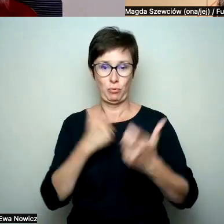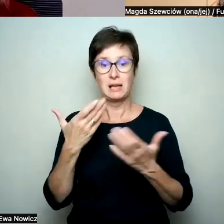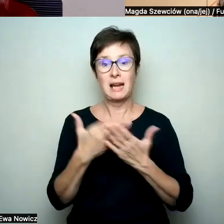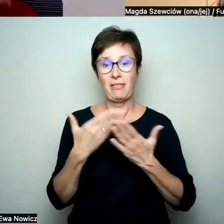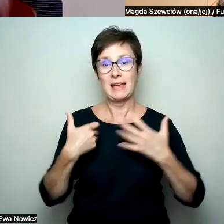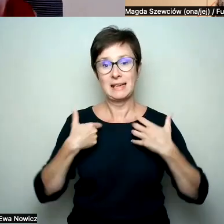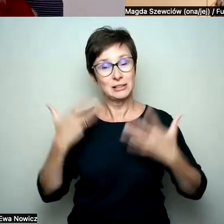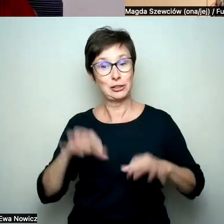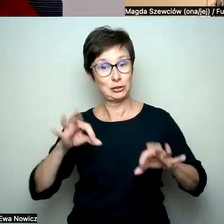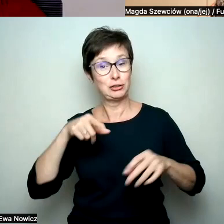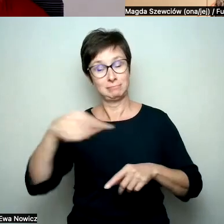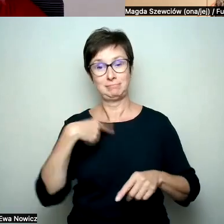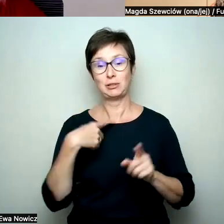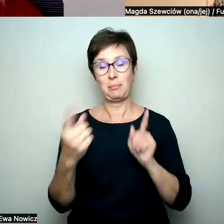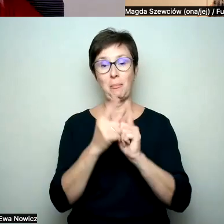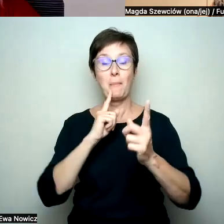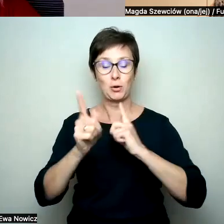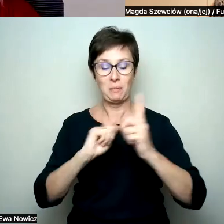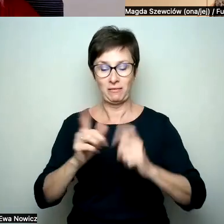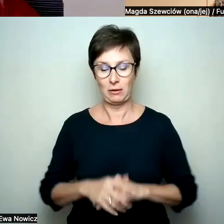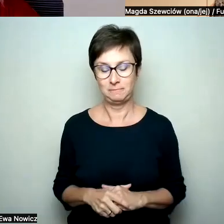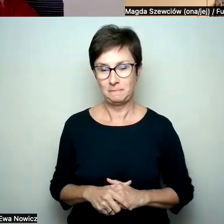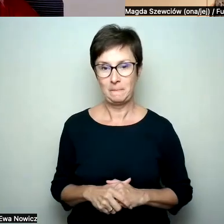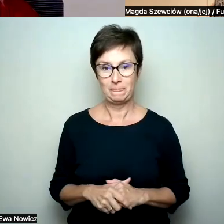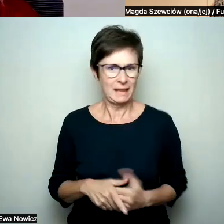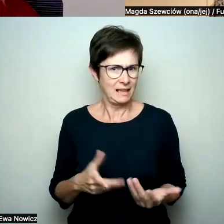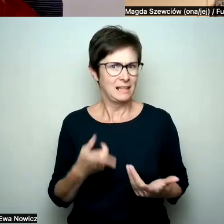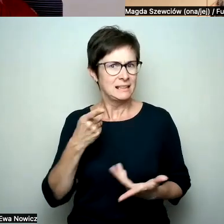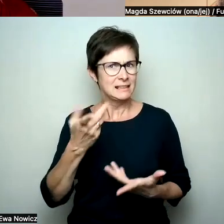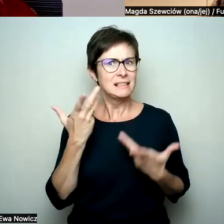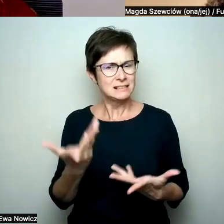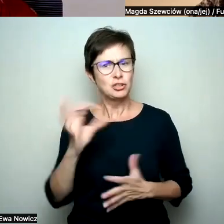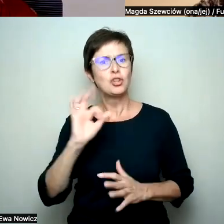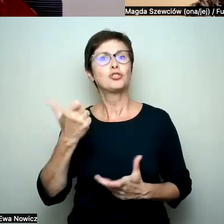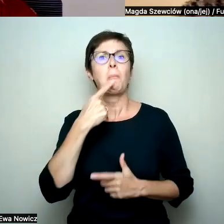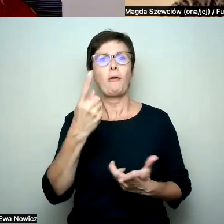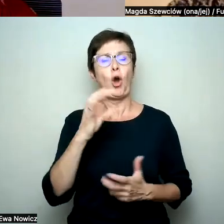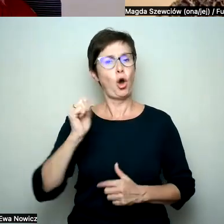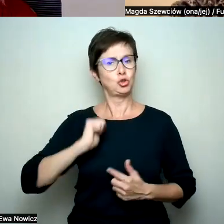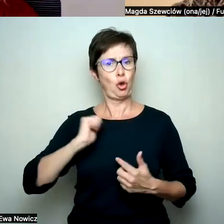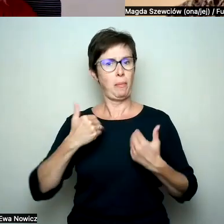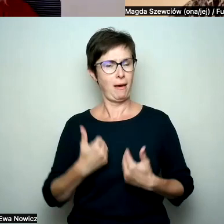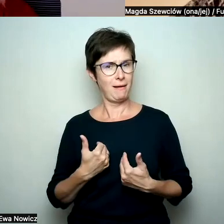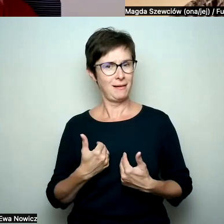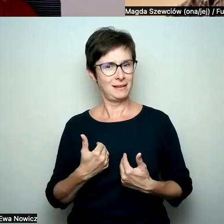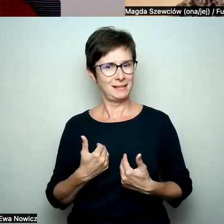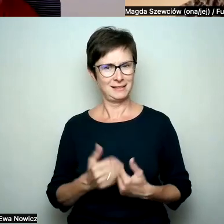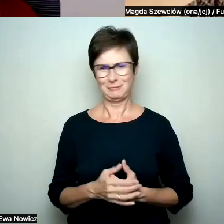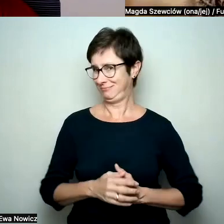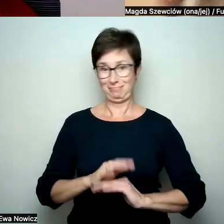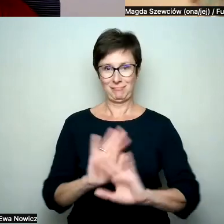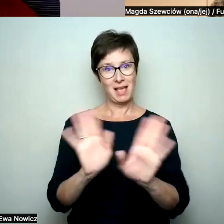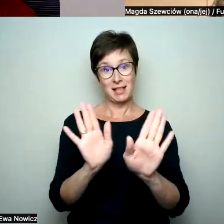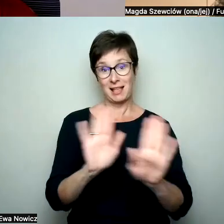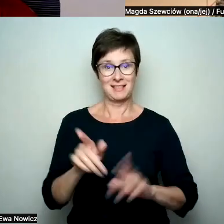dzisiaj porozmawiały. Czy jest coś, co jeszcze chciałabyś o sobie powiedzieć na sam początek? Nie, nie.